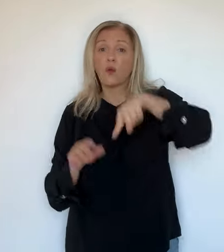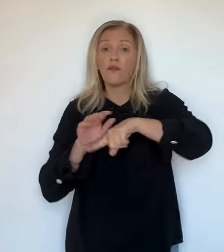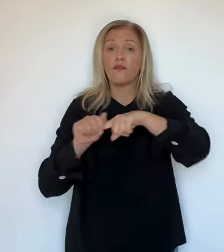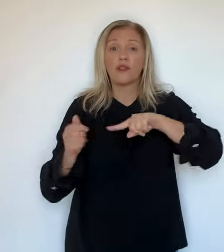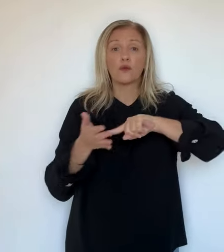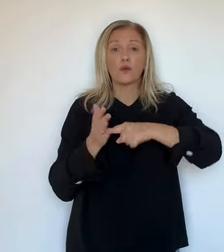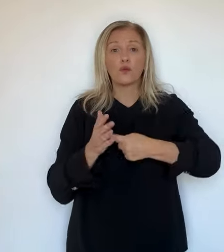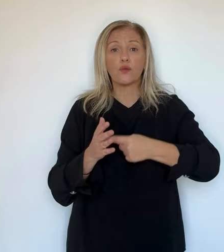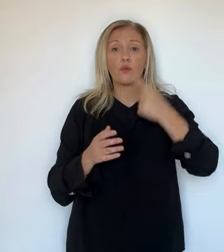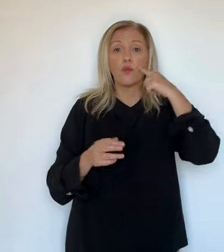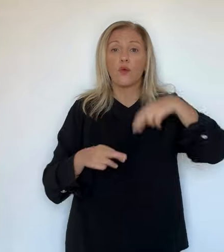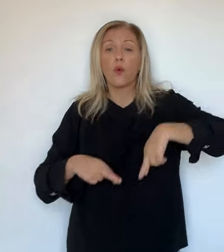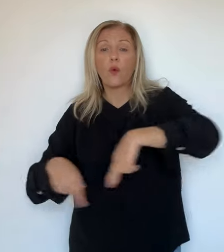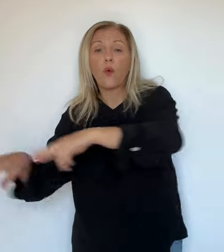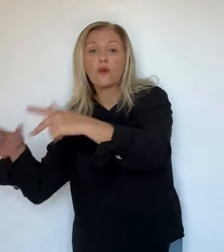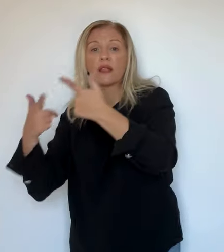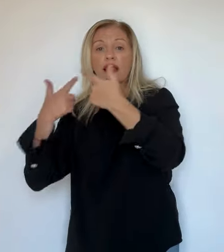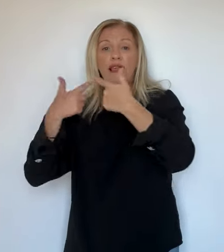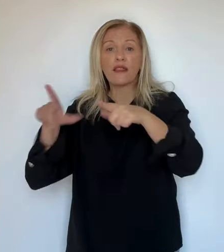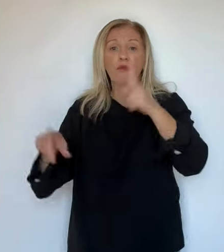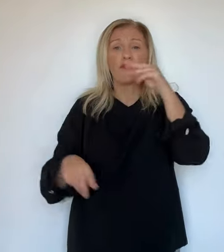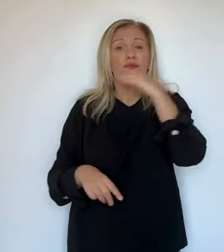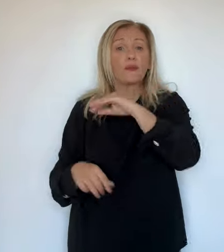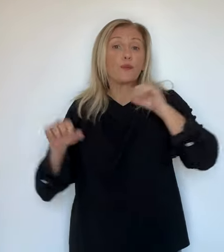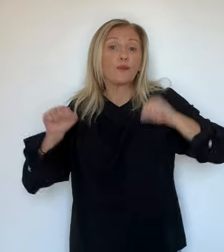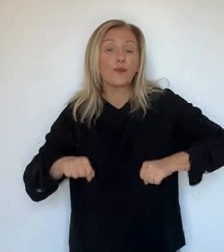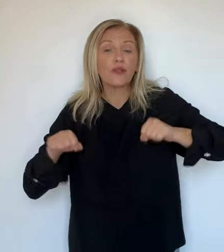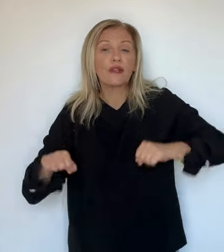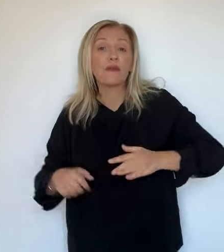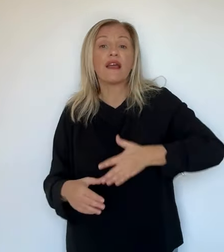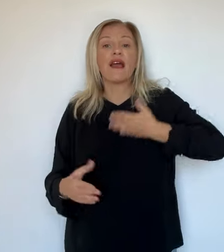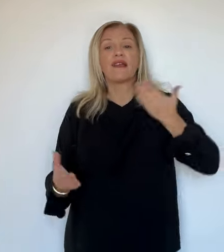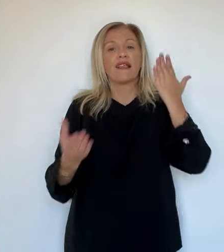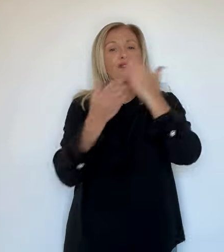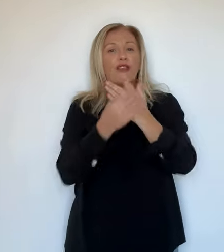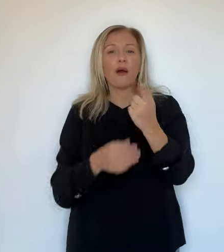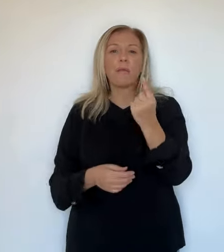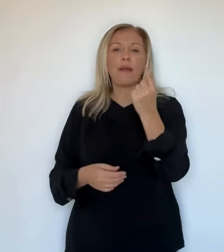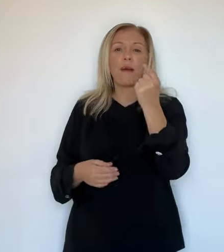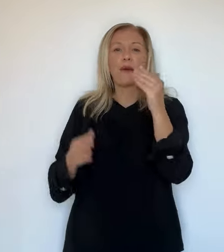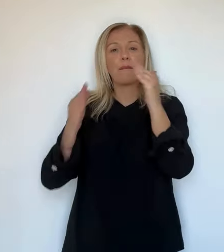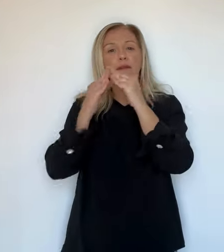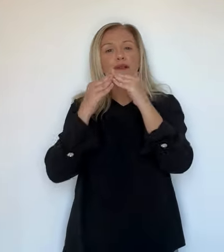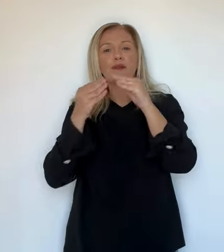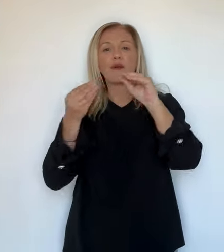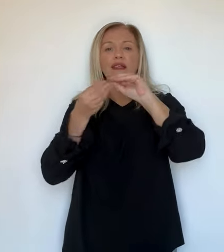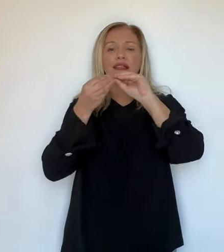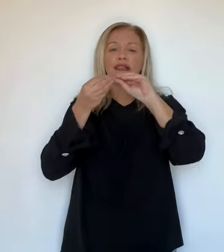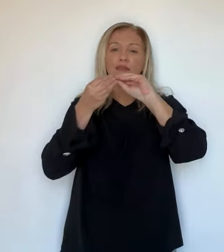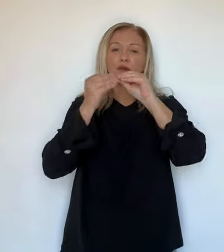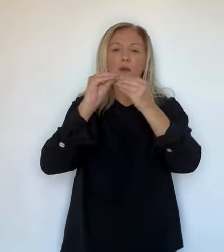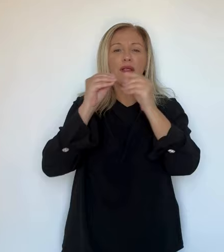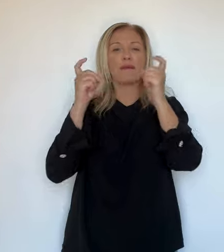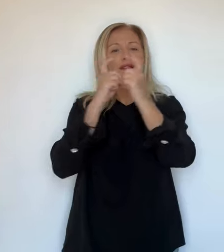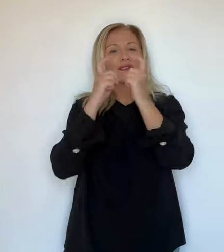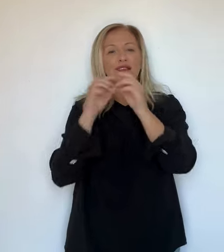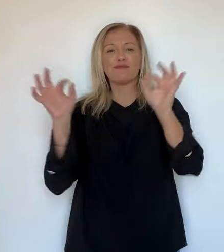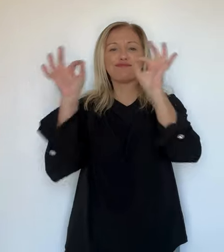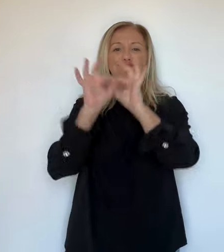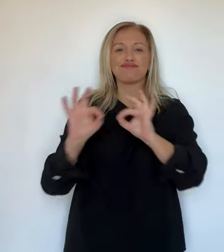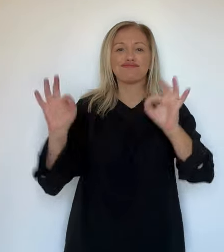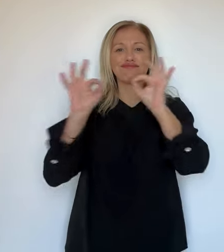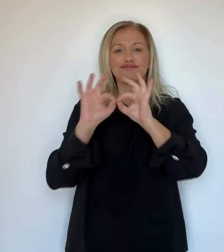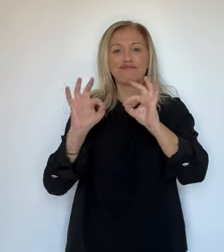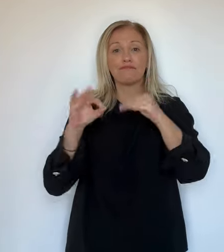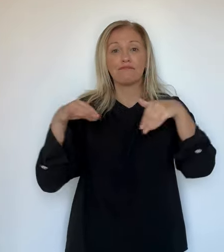Mais la route, elle, a été coupée, causant d'importants bouchons sur plusieurs kilomètres pendant une bonne partie de la matinée. Entre ce matin et cet après-midi, les